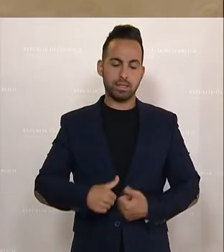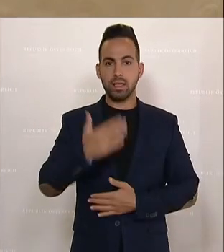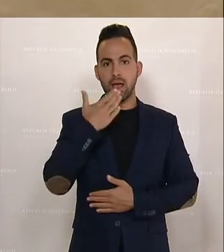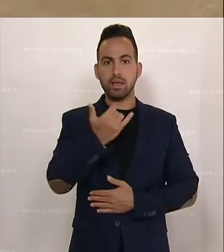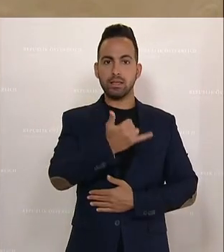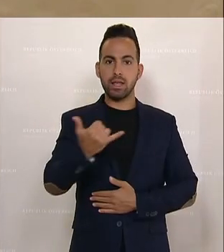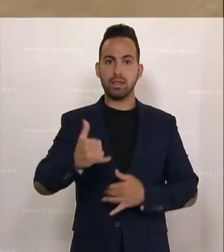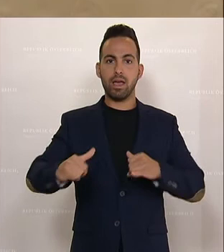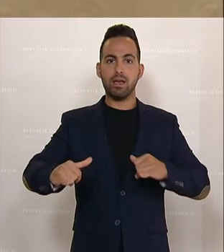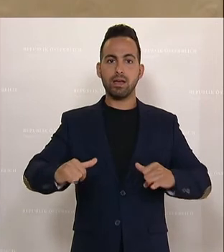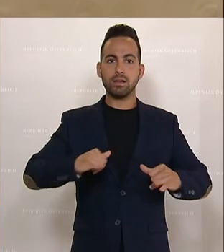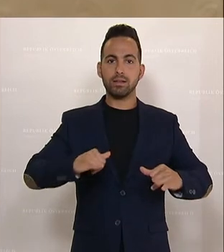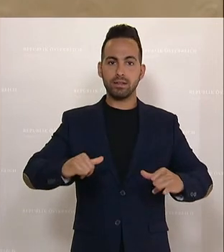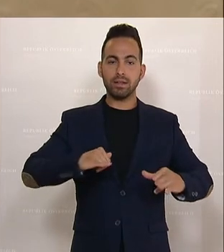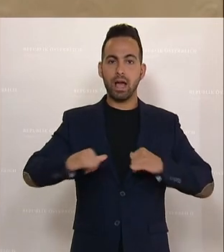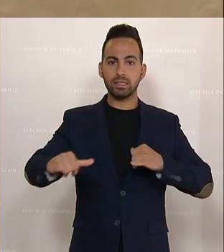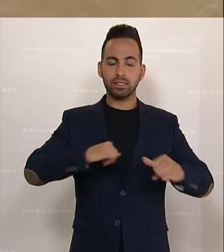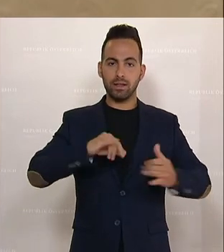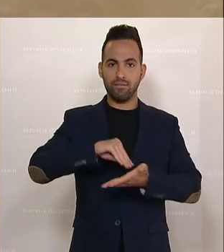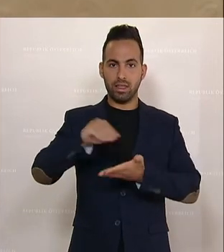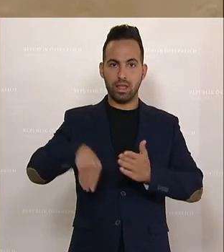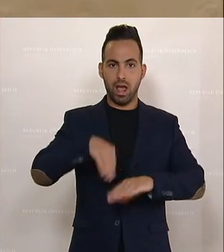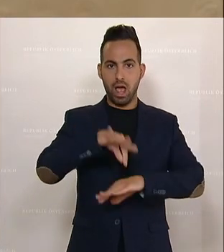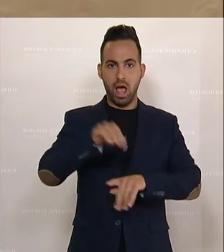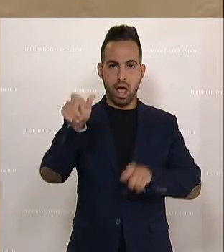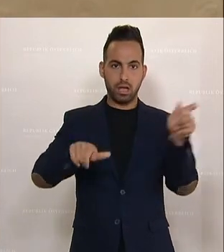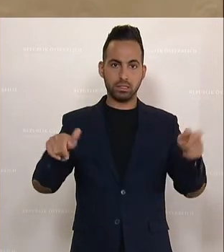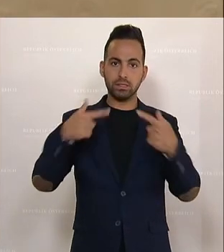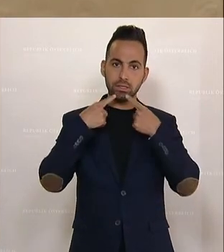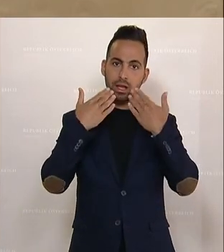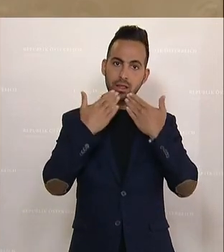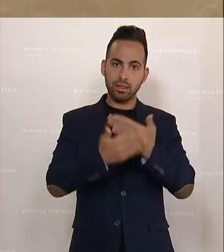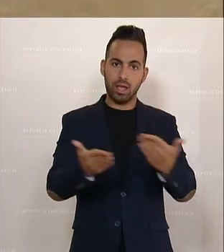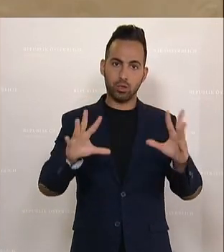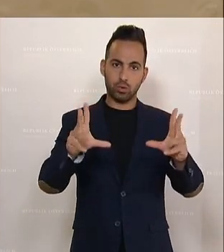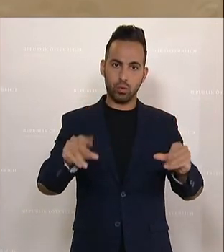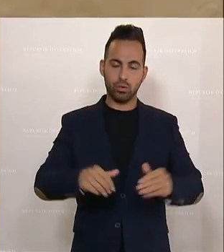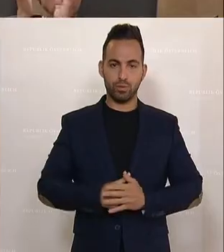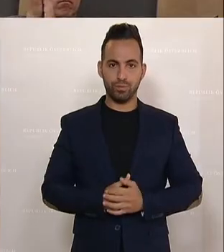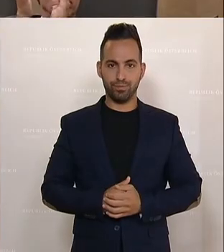Kassenvertragsärztin, jeden Kassenvertragsarzt in Österreich sagen. Dankeschön. Dank.